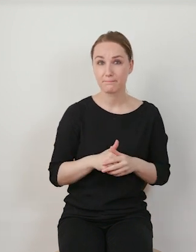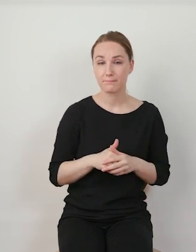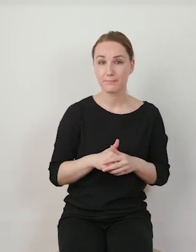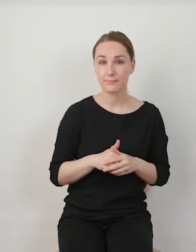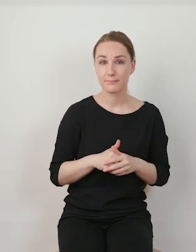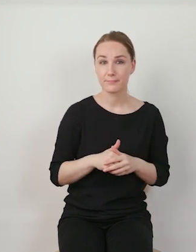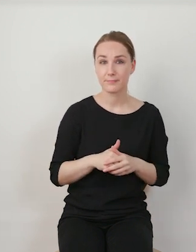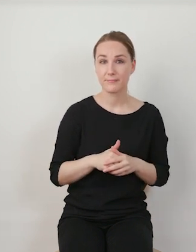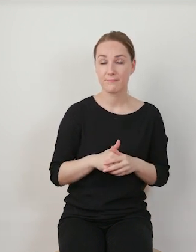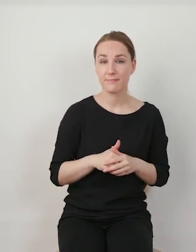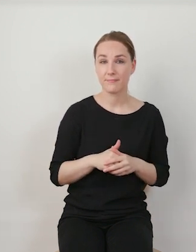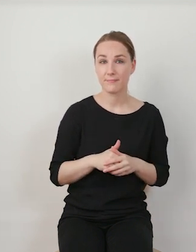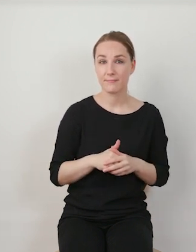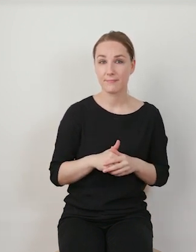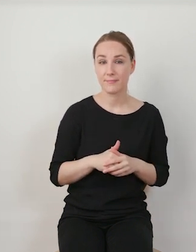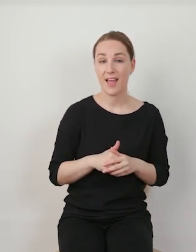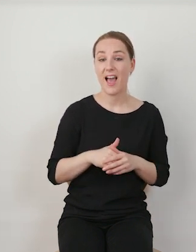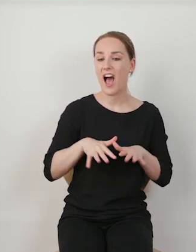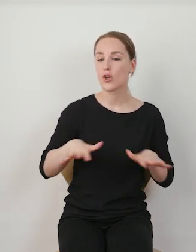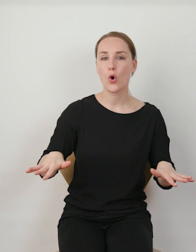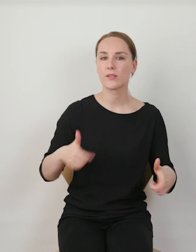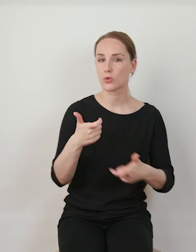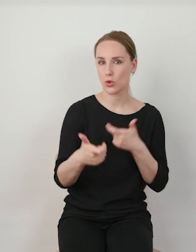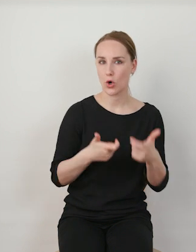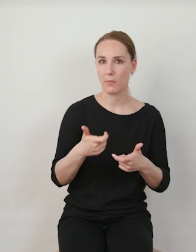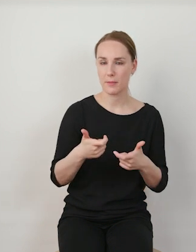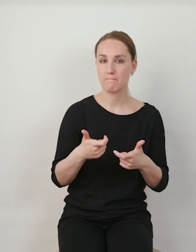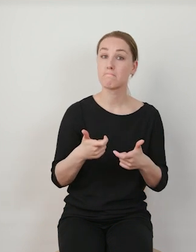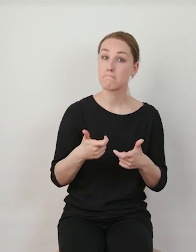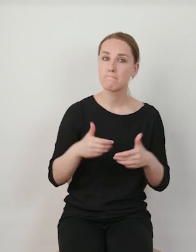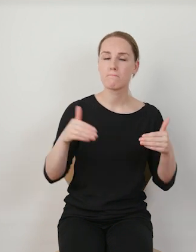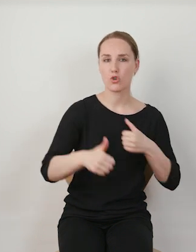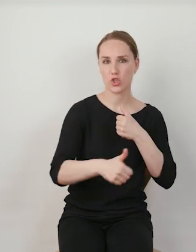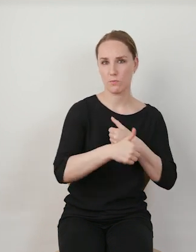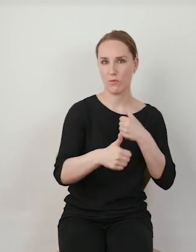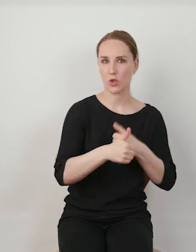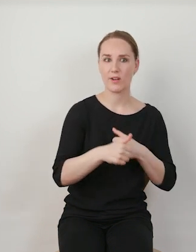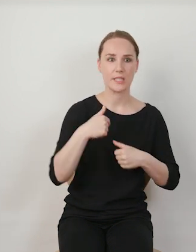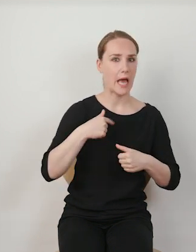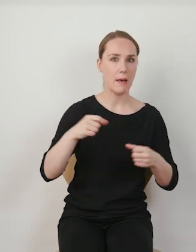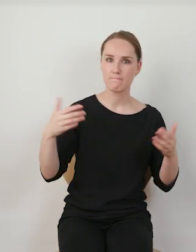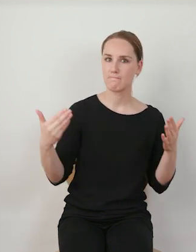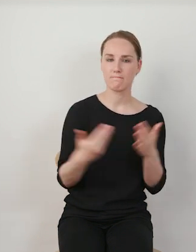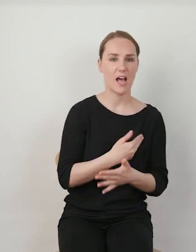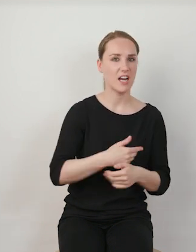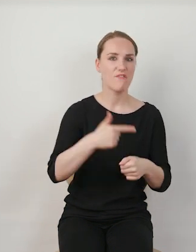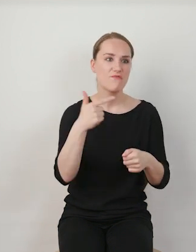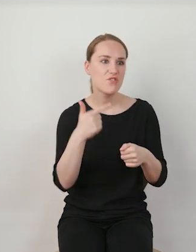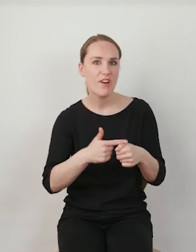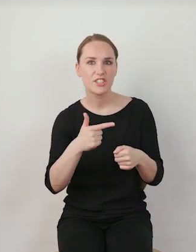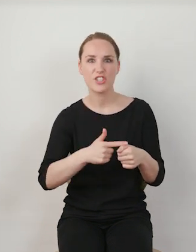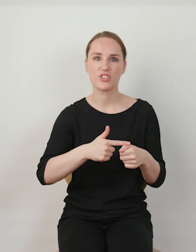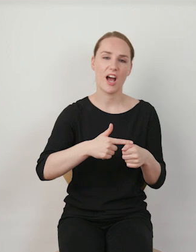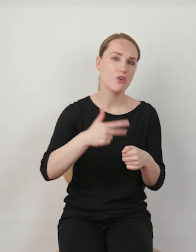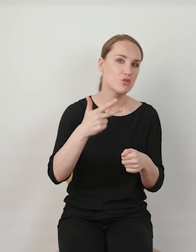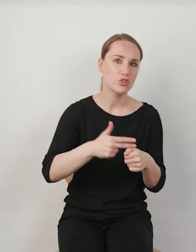TikToku, to tym samym algorytm może docenić tą treść i sprawić, że nagle będę miała 20 albo 200